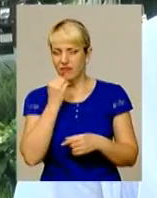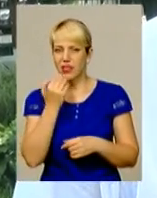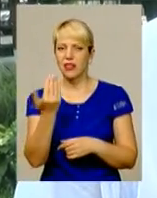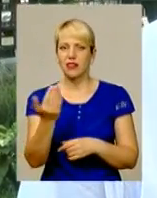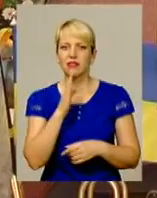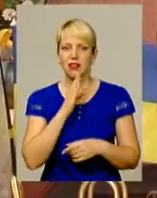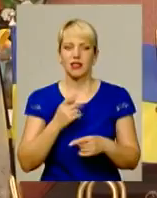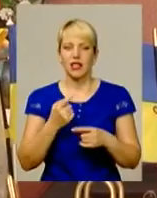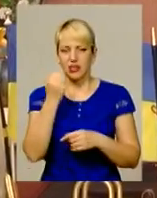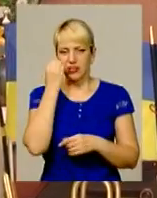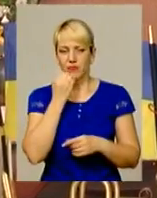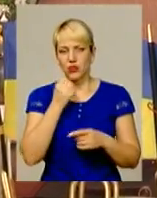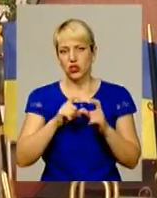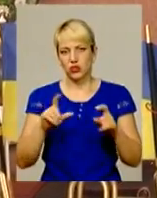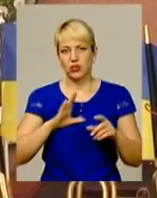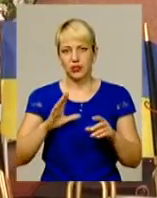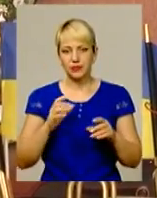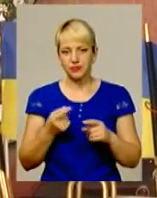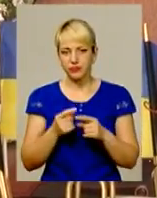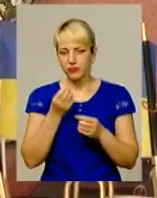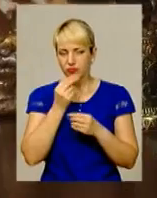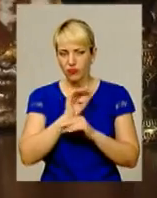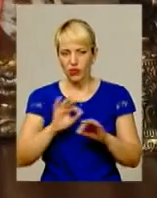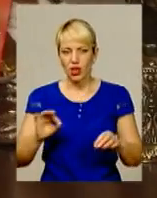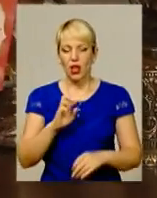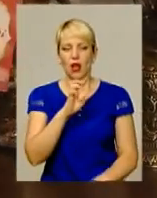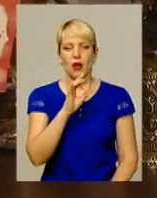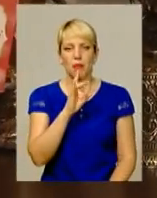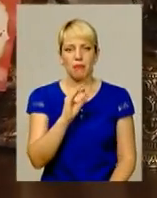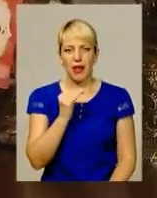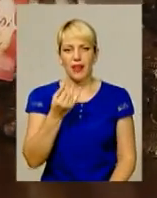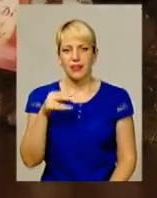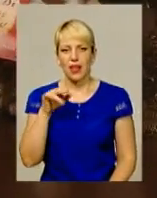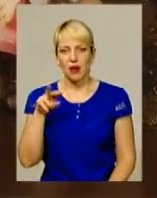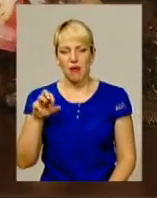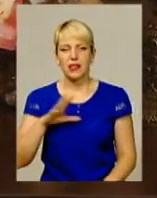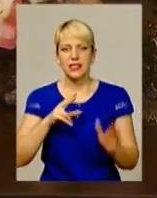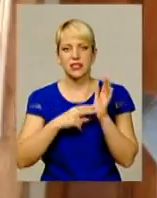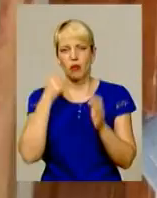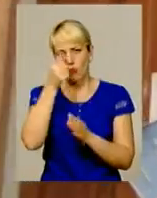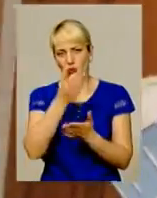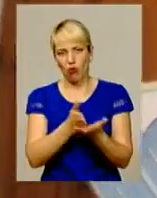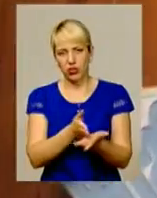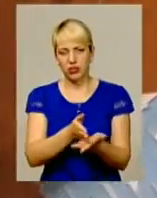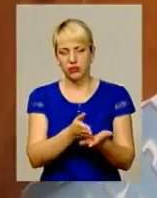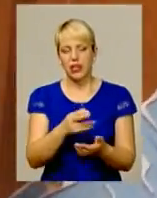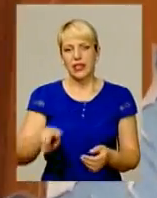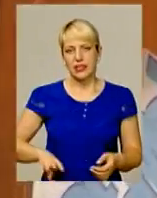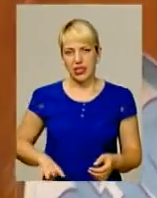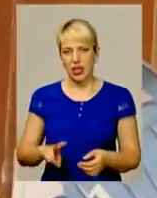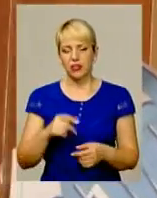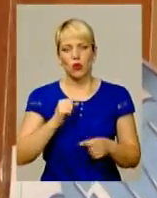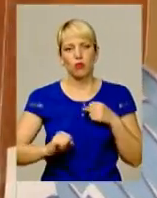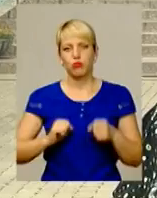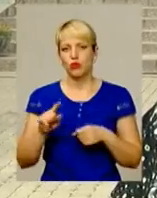зараз виглядає. У директорському кріслі Броніслава Бейдерман пробула сім років, тому обурюється, що на двері їй вказали без